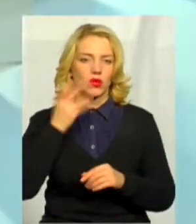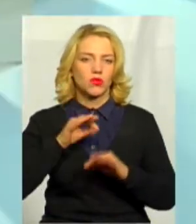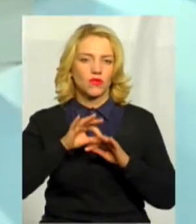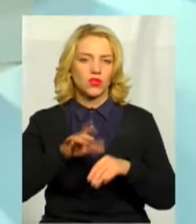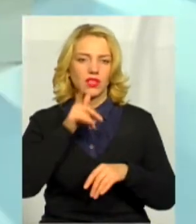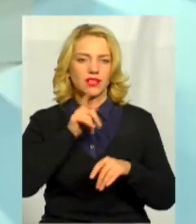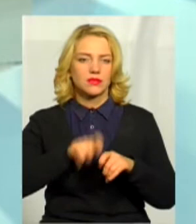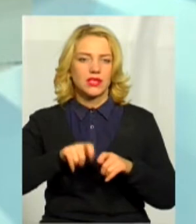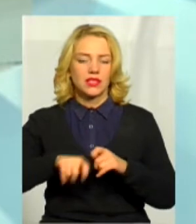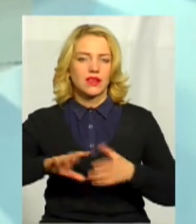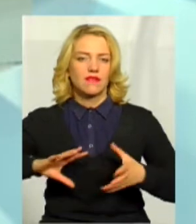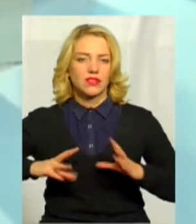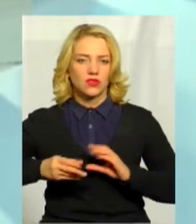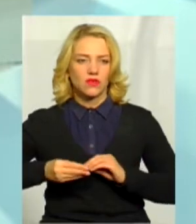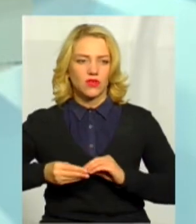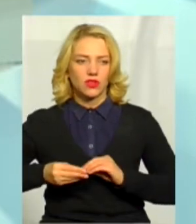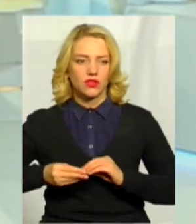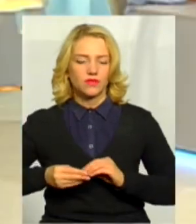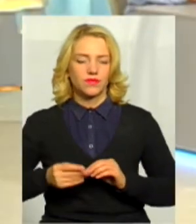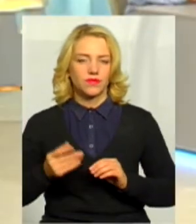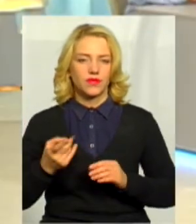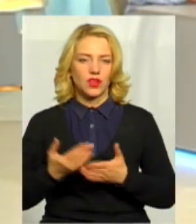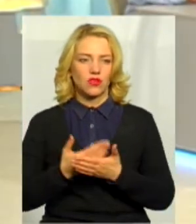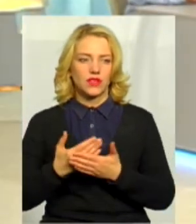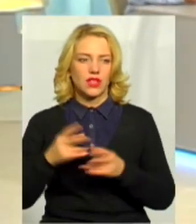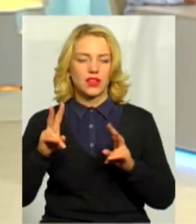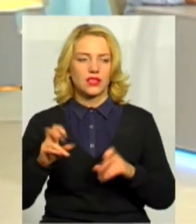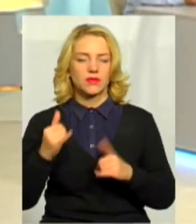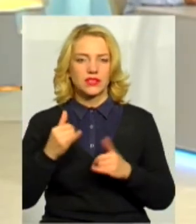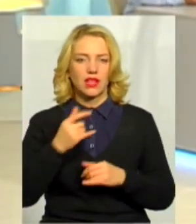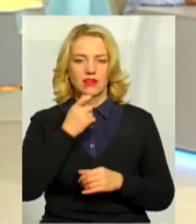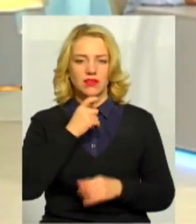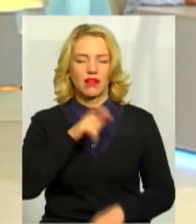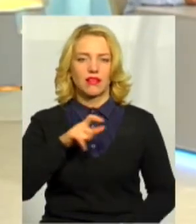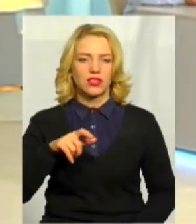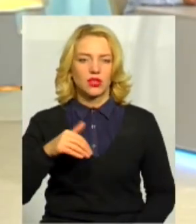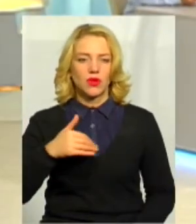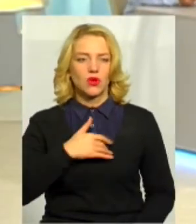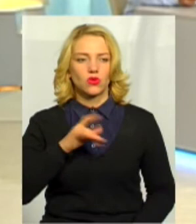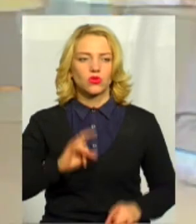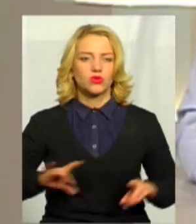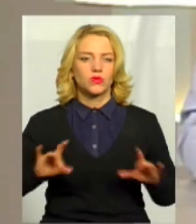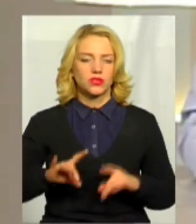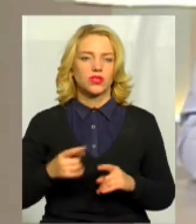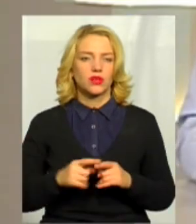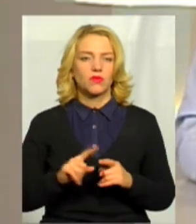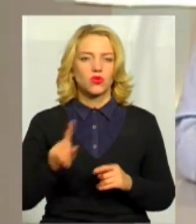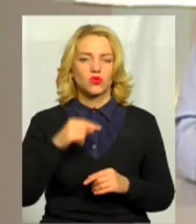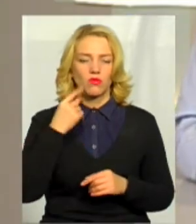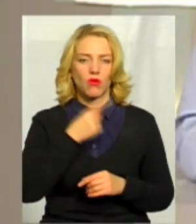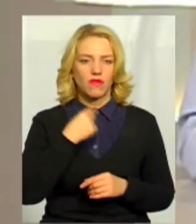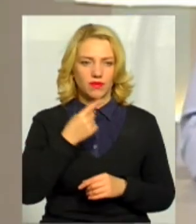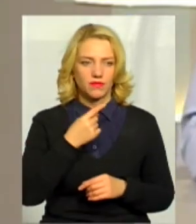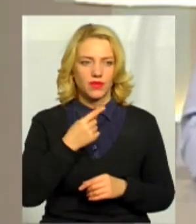експертний висновок, робився нашої назви. Зараз нашим глядачам хочу пояснити, про що йде мова.